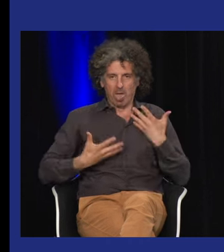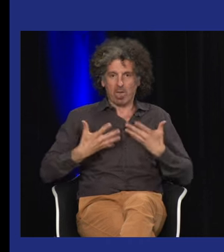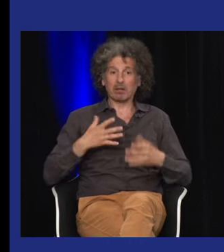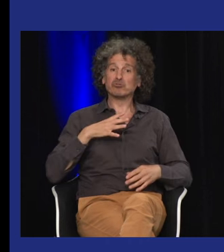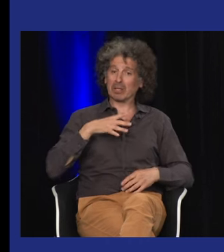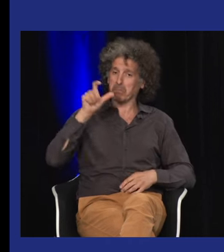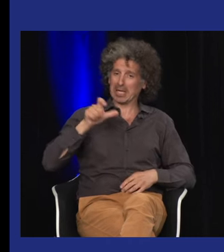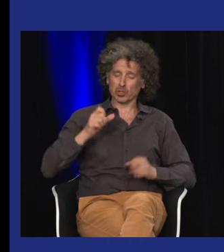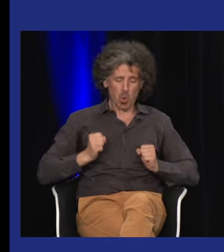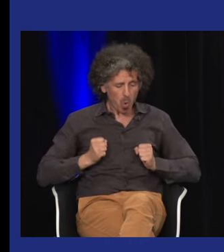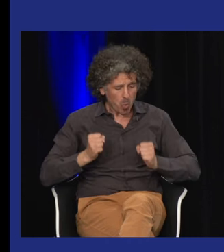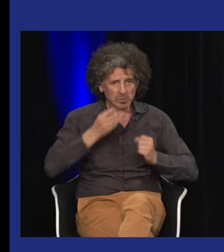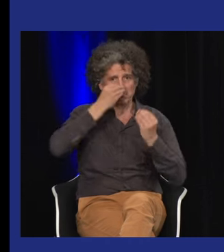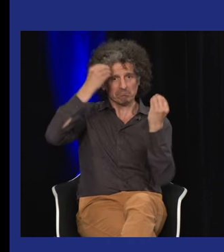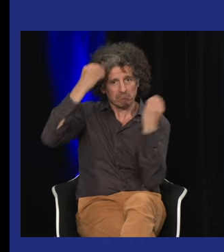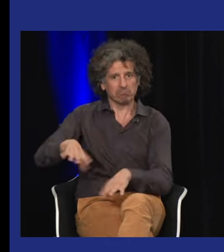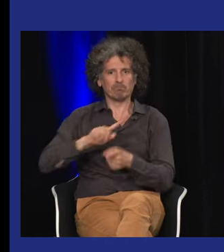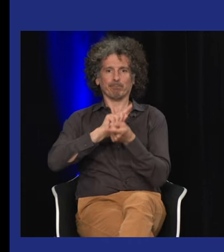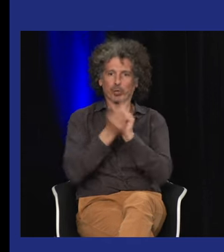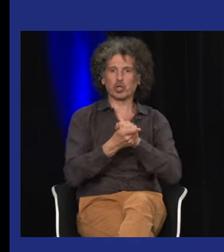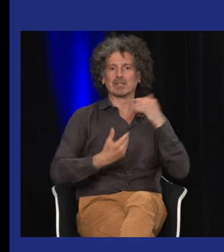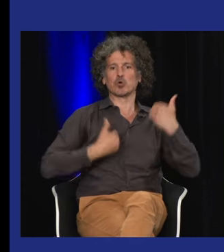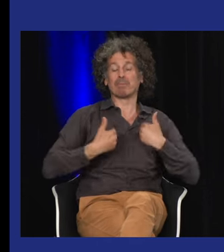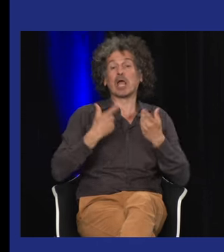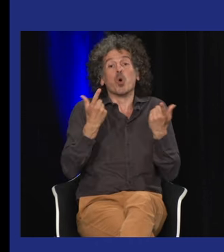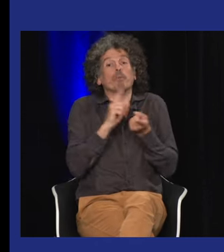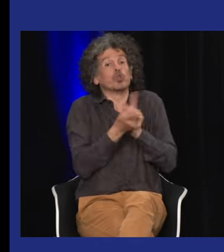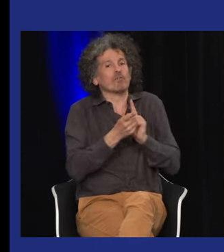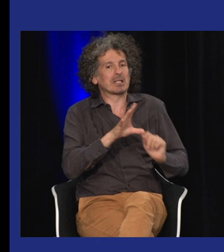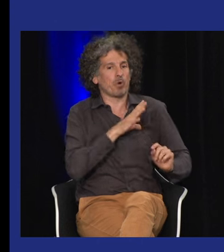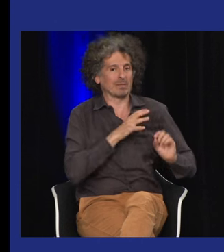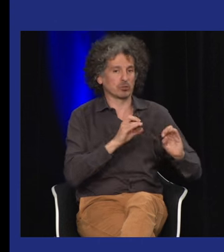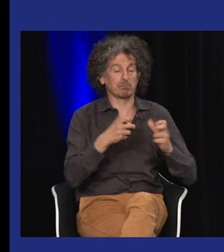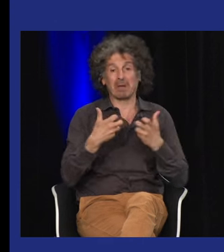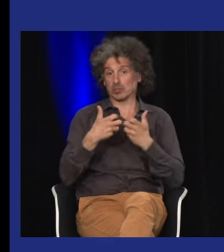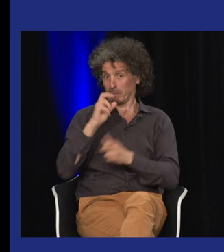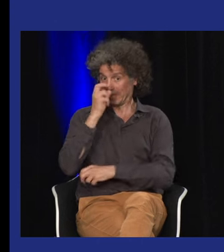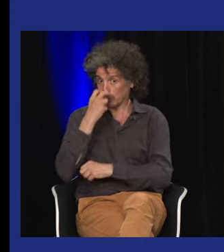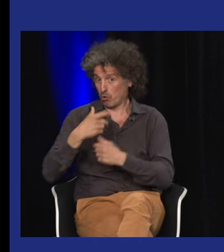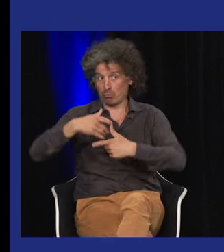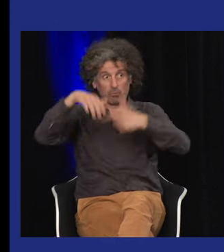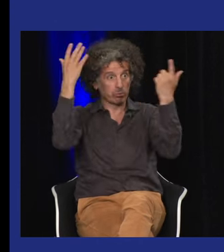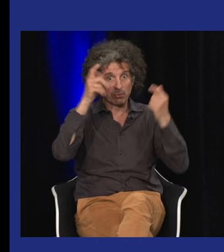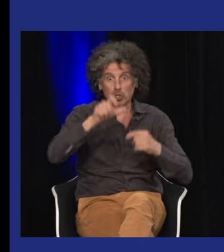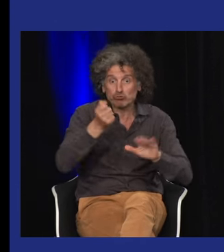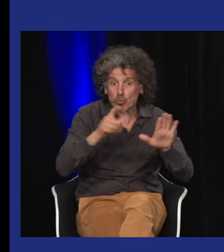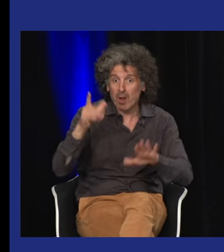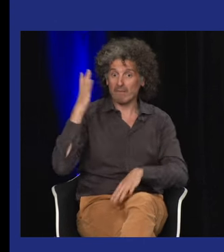comédien le soir et il a des personnes qui ont vraiment osé se lancer devenir